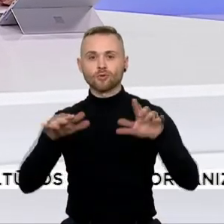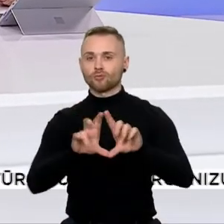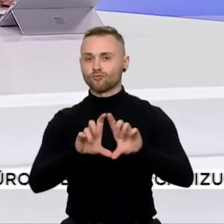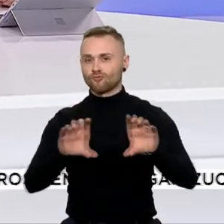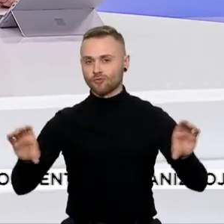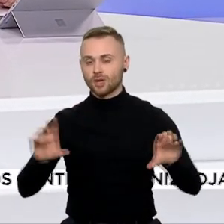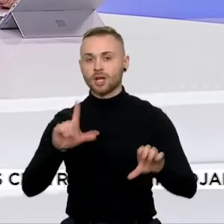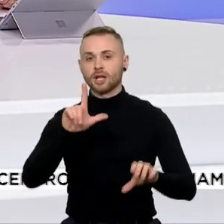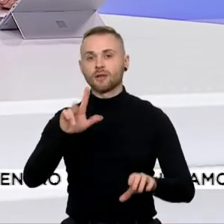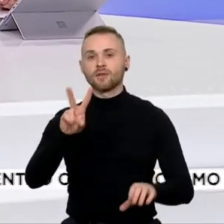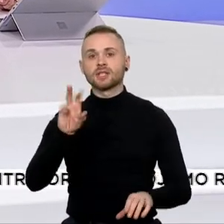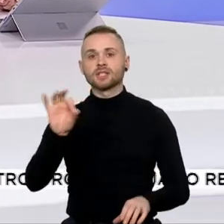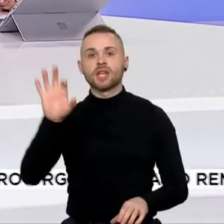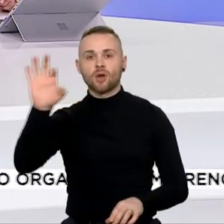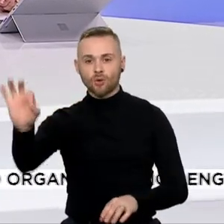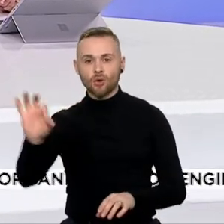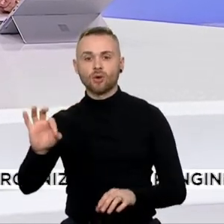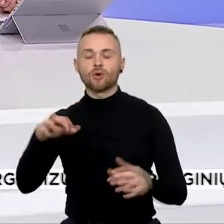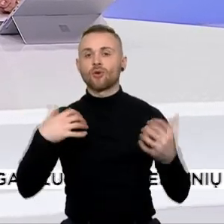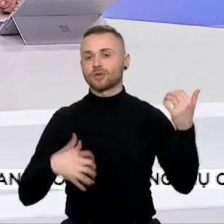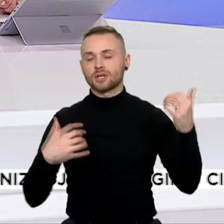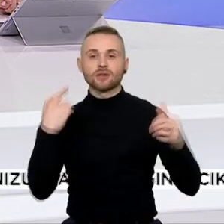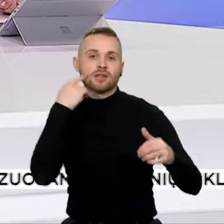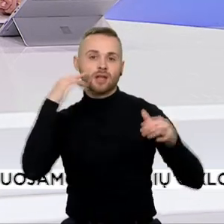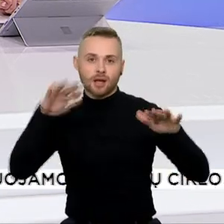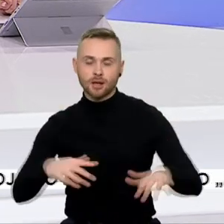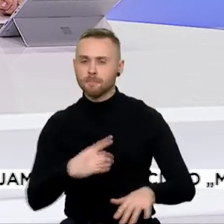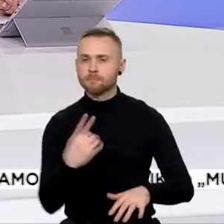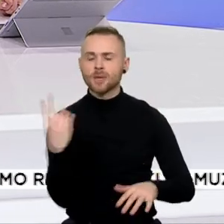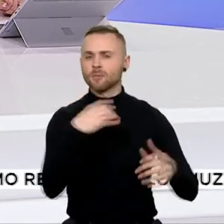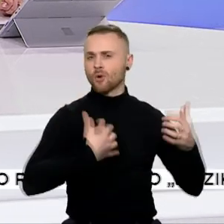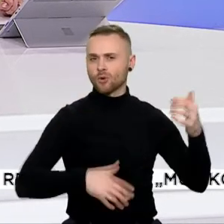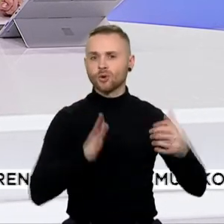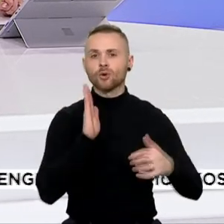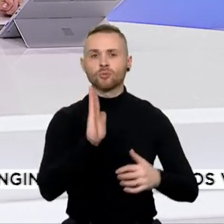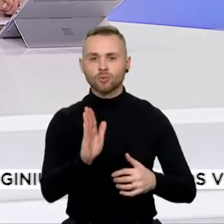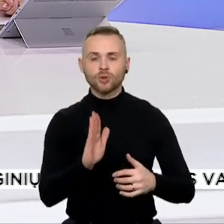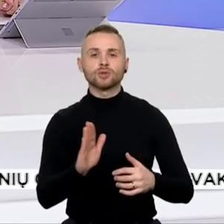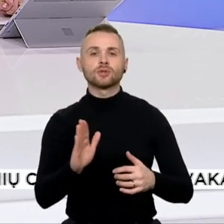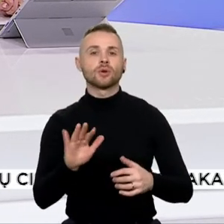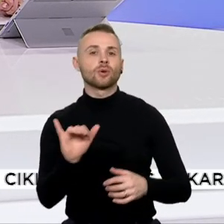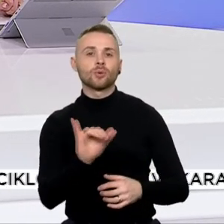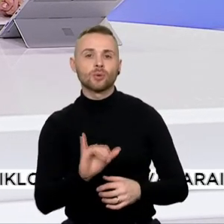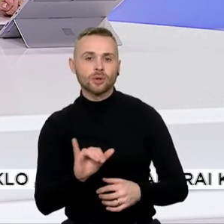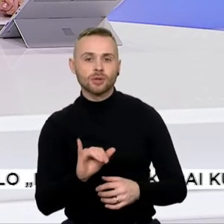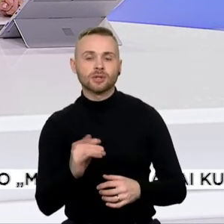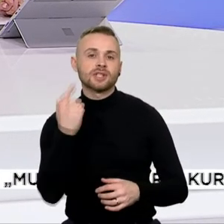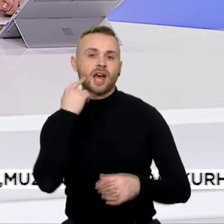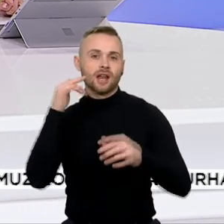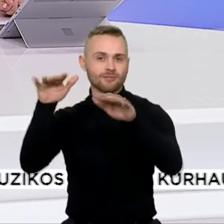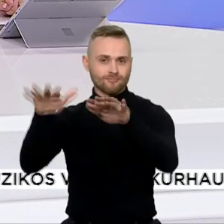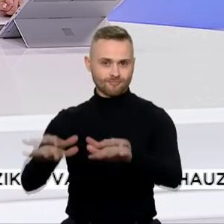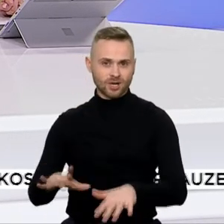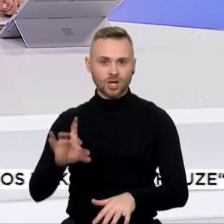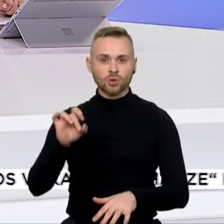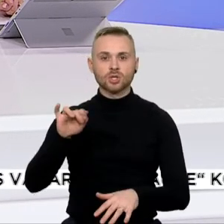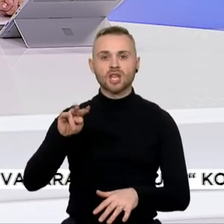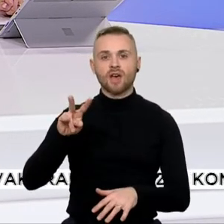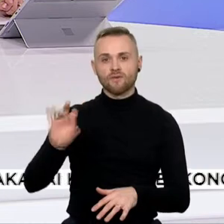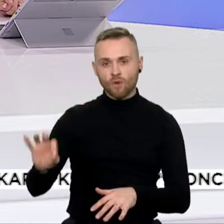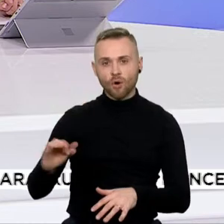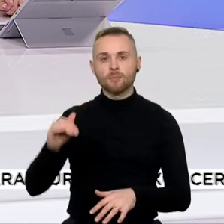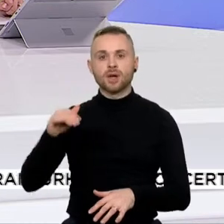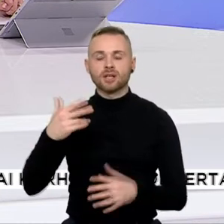LVSO koncertų salėje. Pirmasis kūrinys, skambėsianti simfoniniai muzikai pritaikytoje salėje, Gustavo Malerio 8